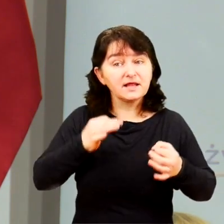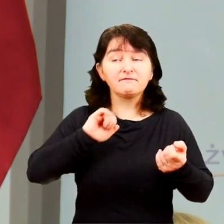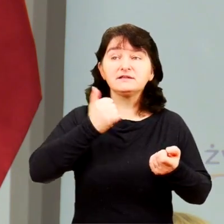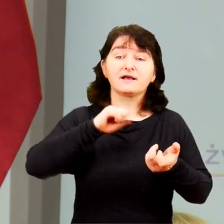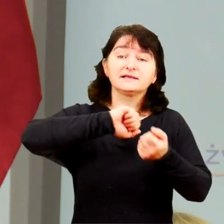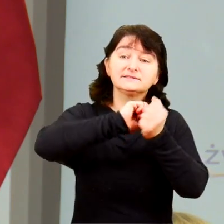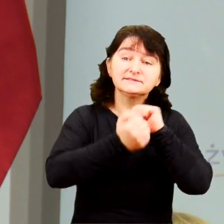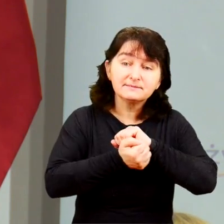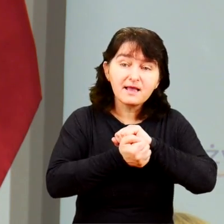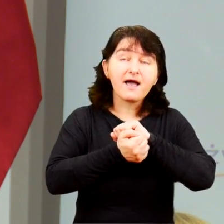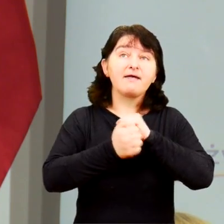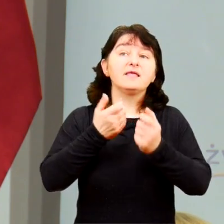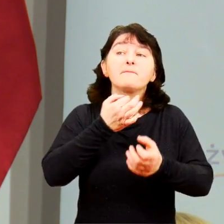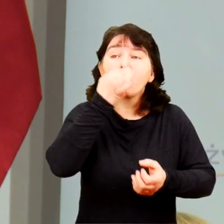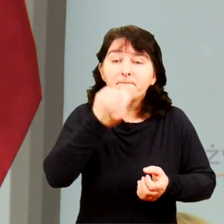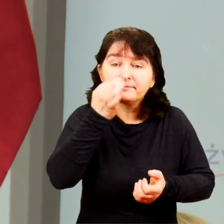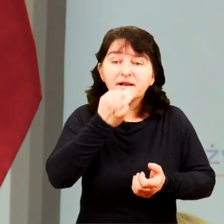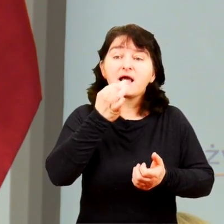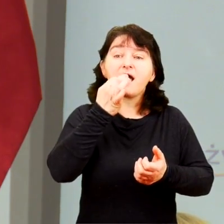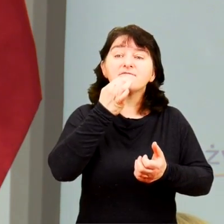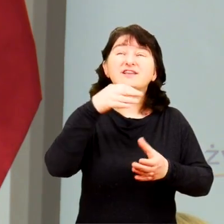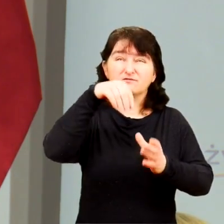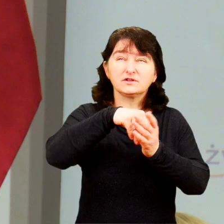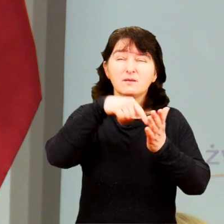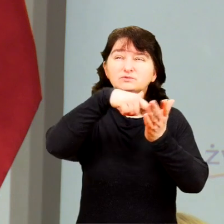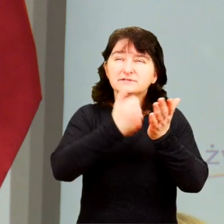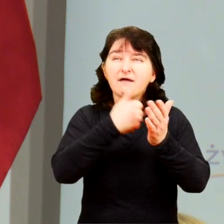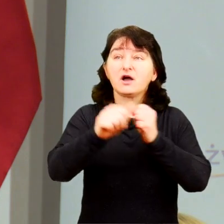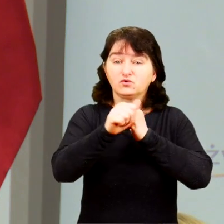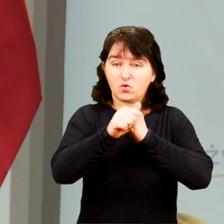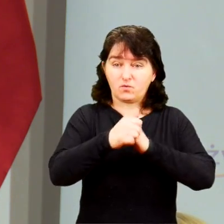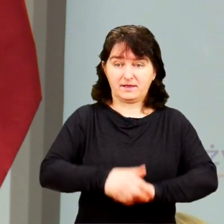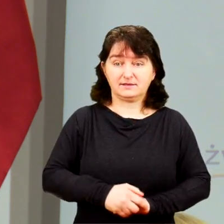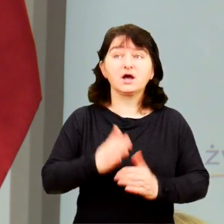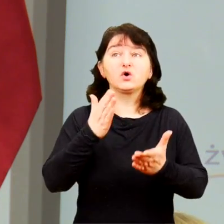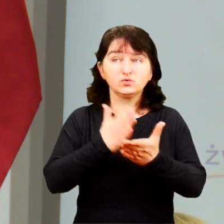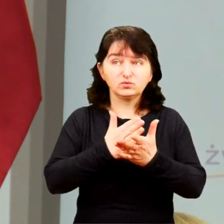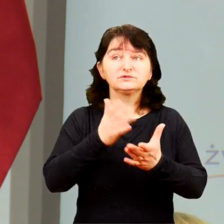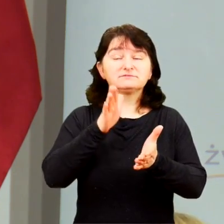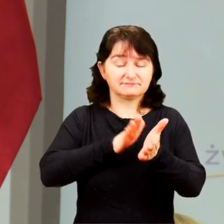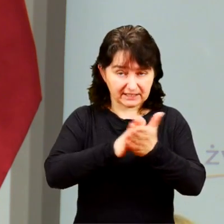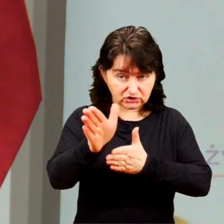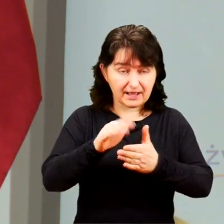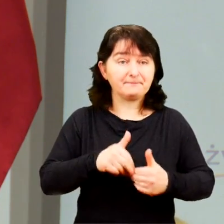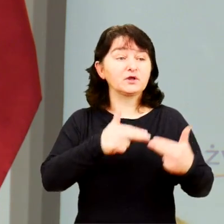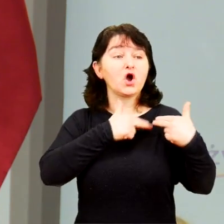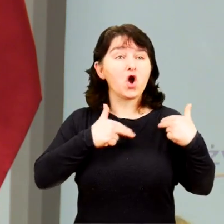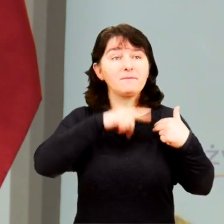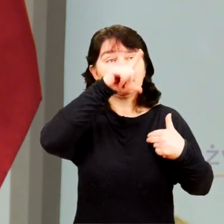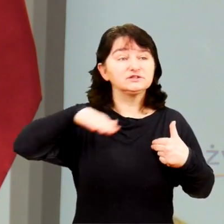zastanawiać się też nad pewnymi zmianami, nad pewnymi poprawkami i takie działania już zostały podjęte.